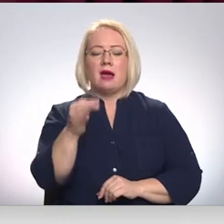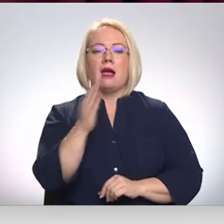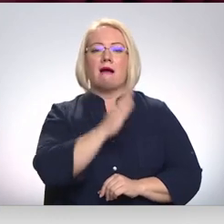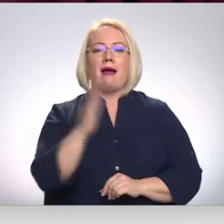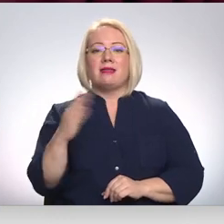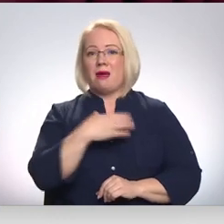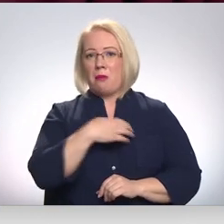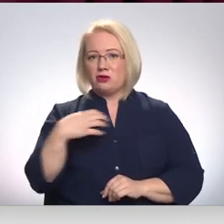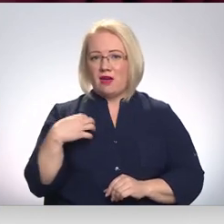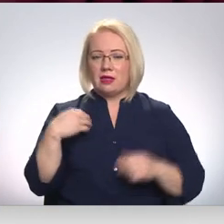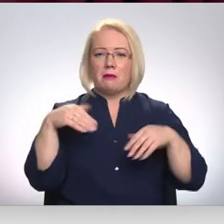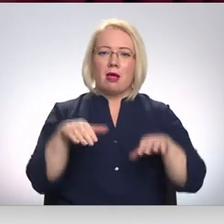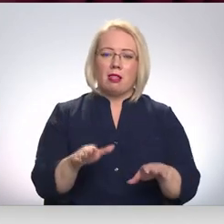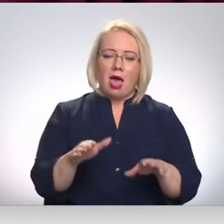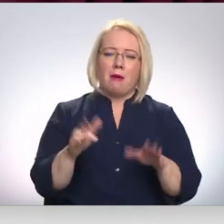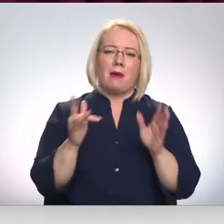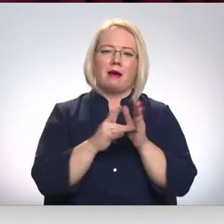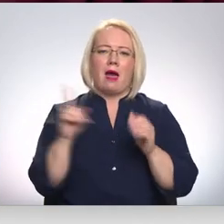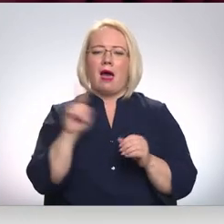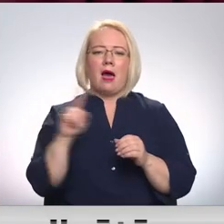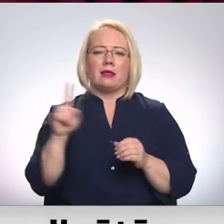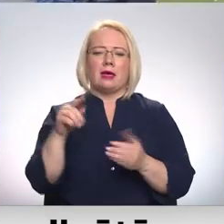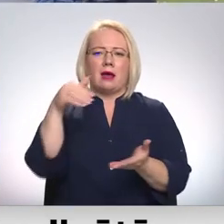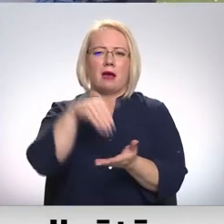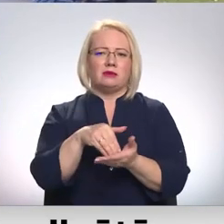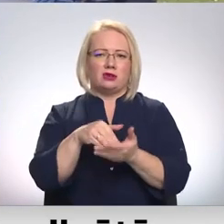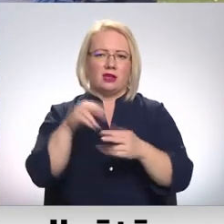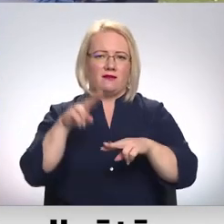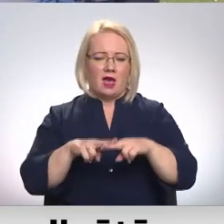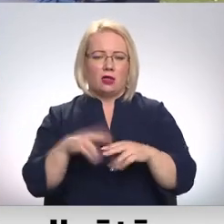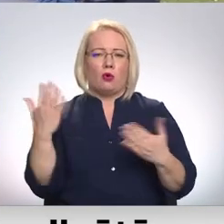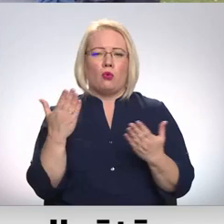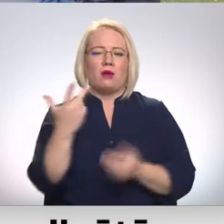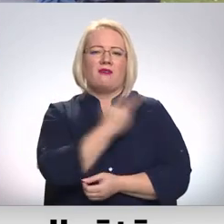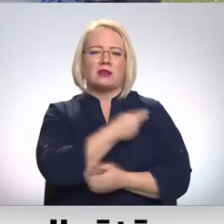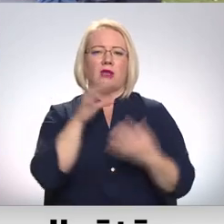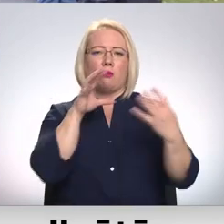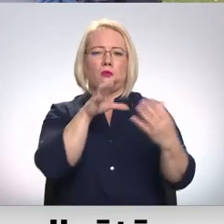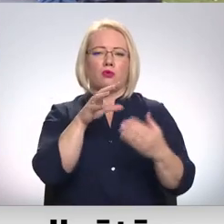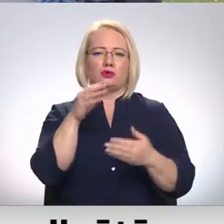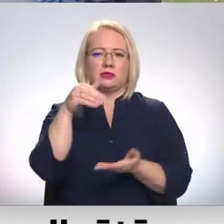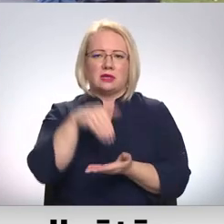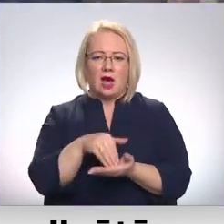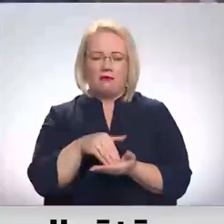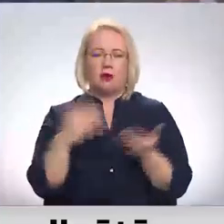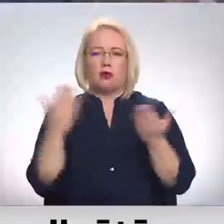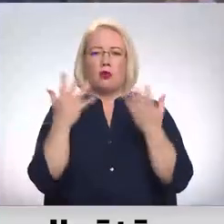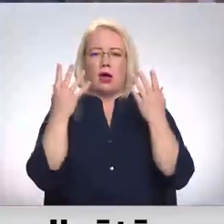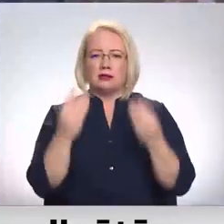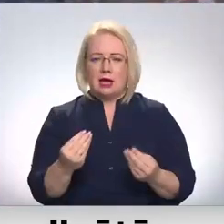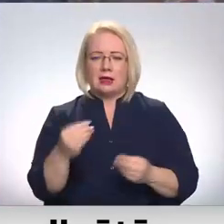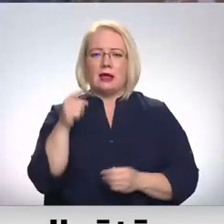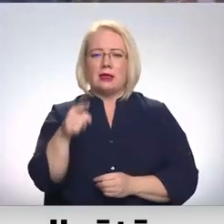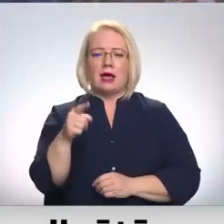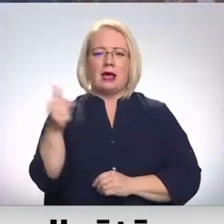pati lemji, kādi ir gan tie pieturas punkti, kur vakcinācijas būs atradīsies. Kurās dienās viņi atradīsies? Viņi domāt,